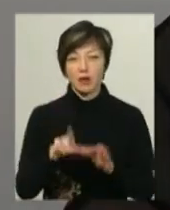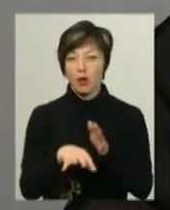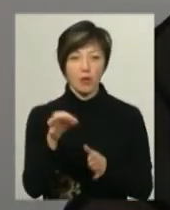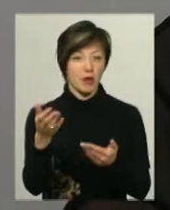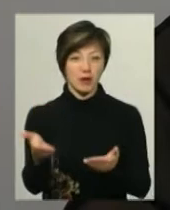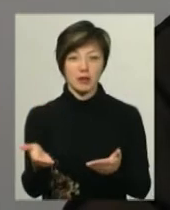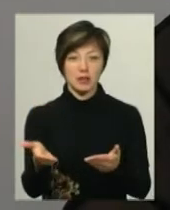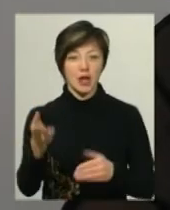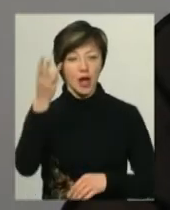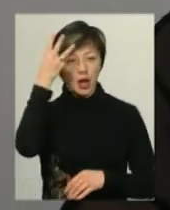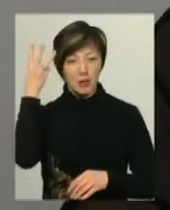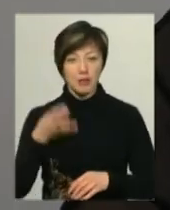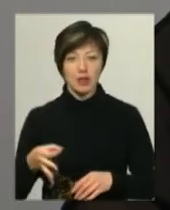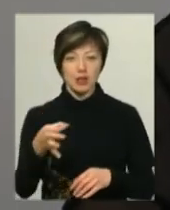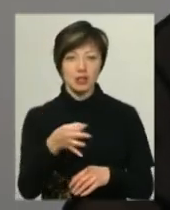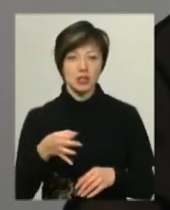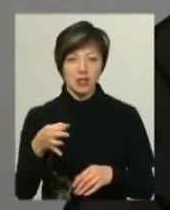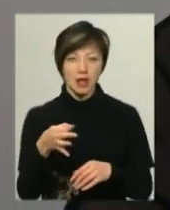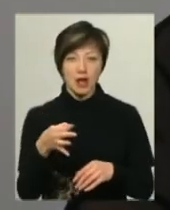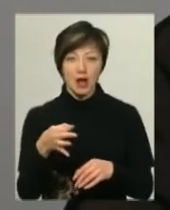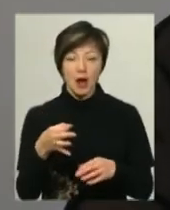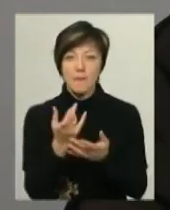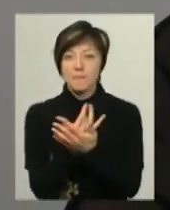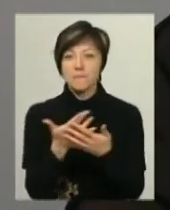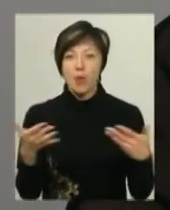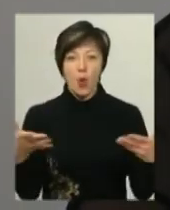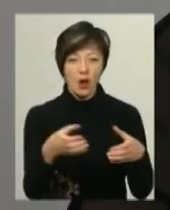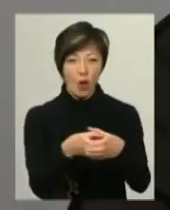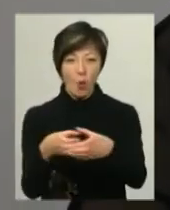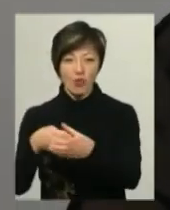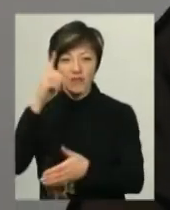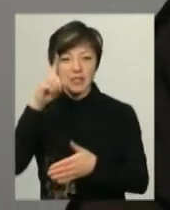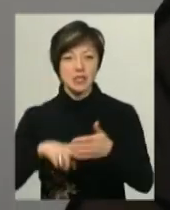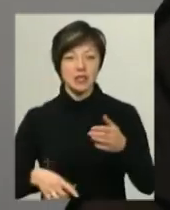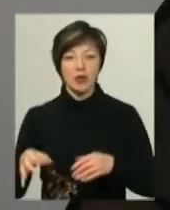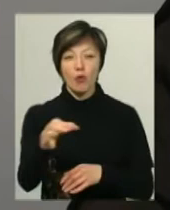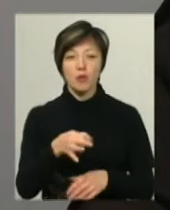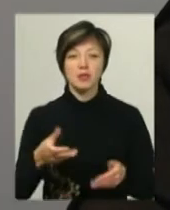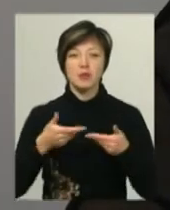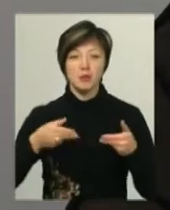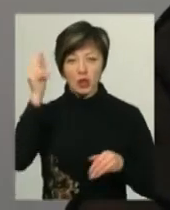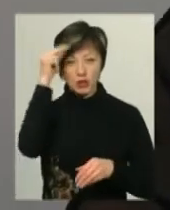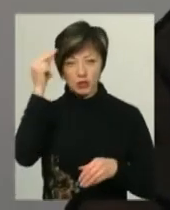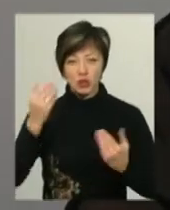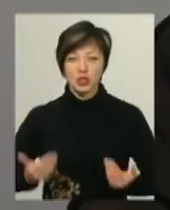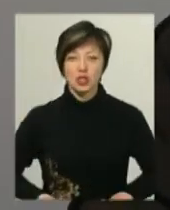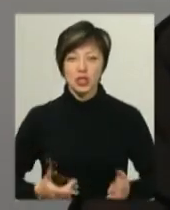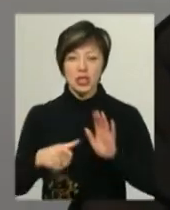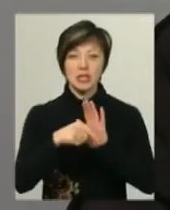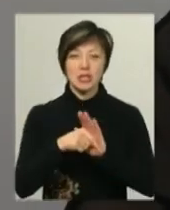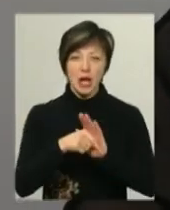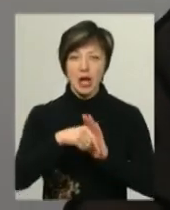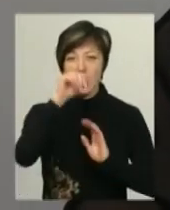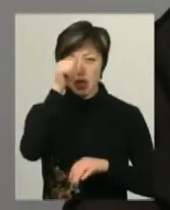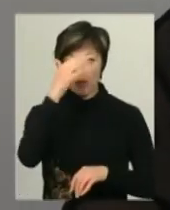Обирайте, Хмельниччина настільки поліконфесійна область, де ми навчилися жити з римокатоликами,